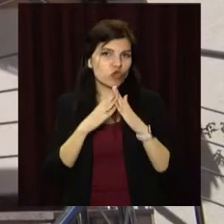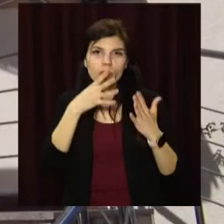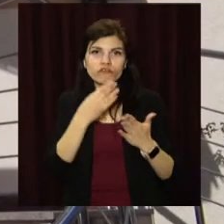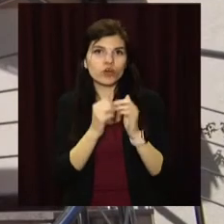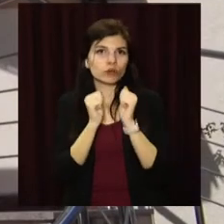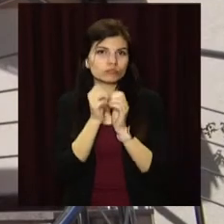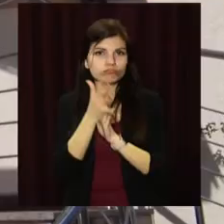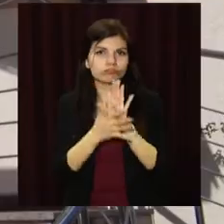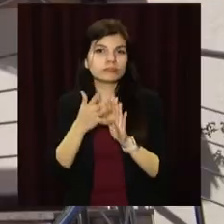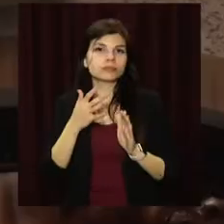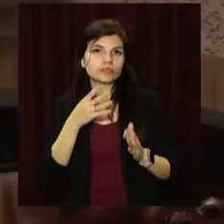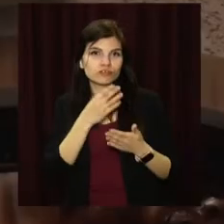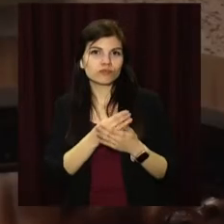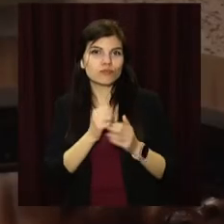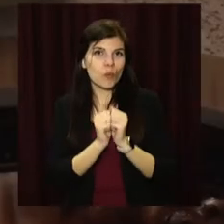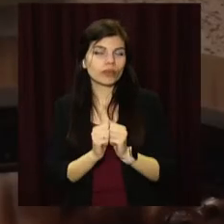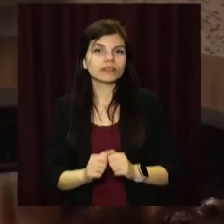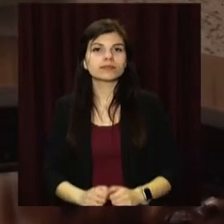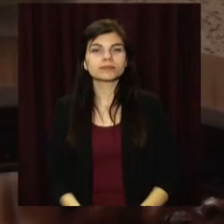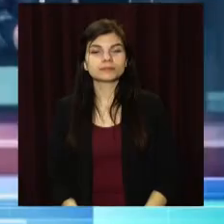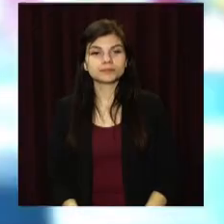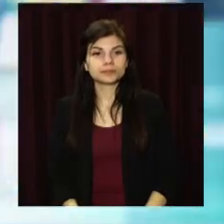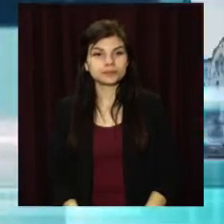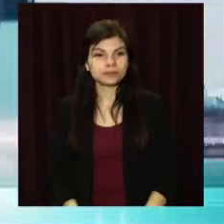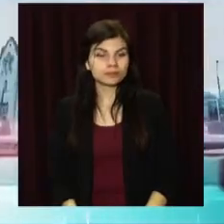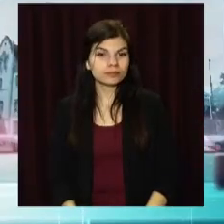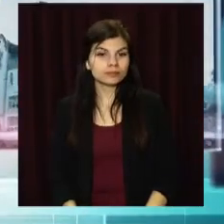Демченко, Володимир Туркулець, Опін'юз, телеканал «Відкритий».